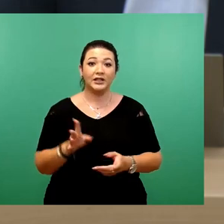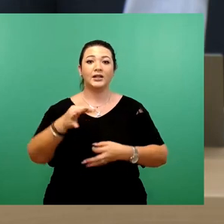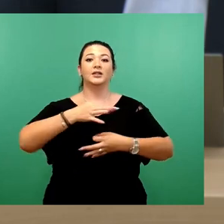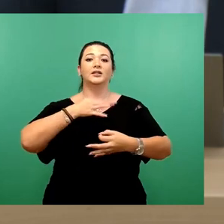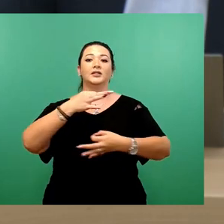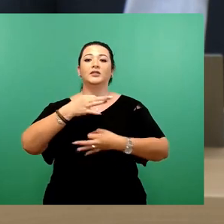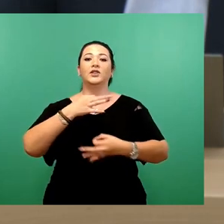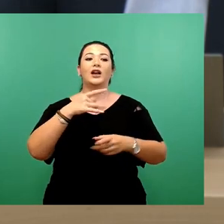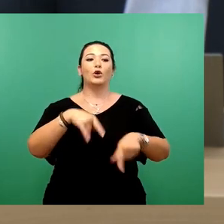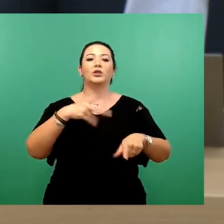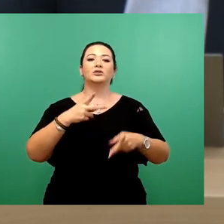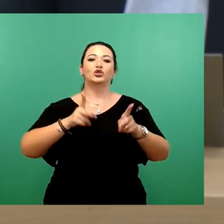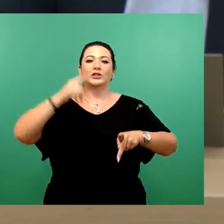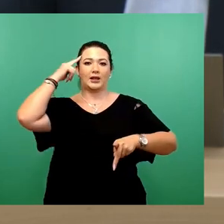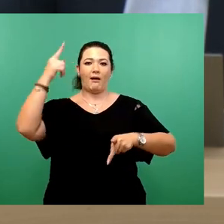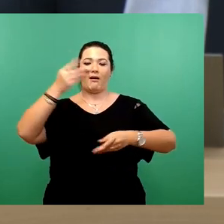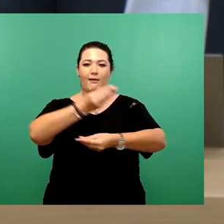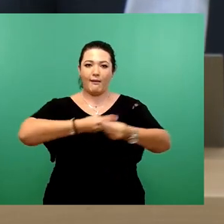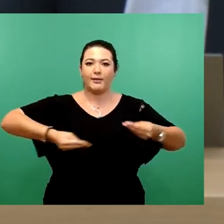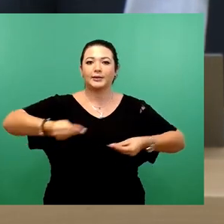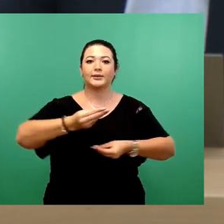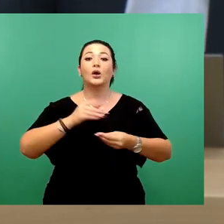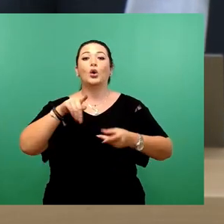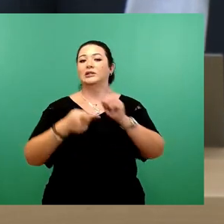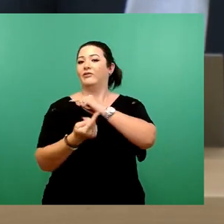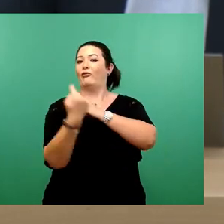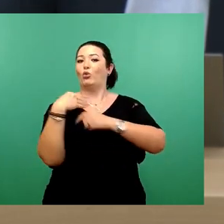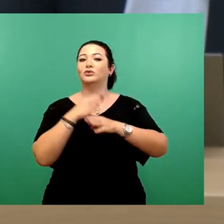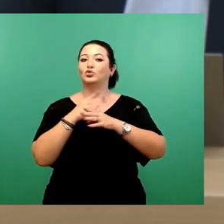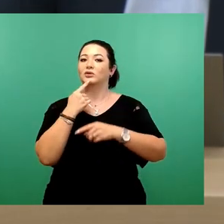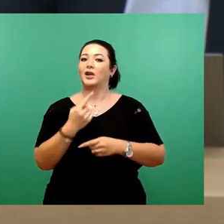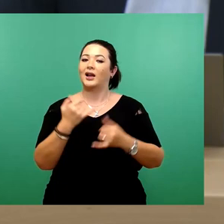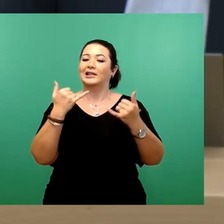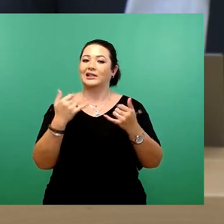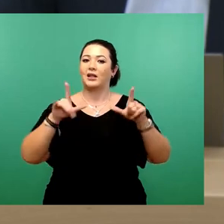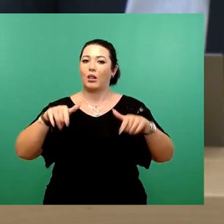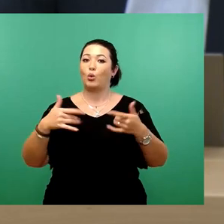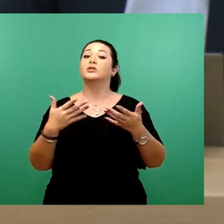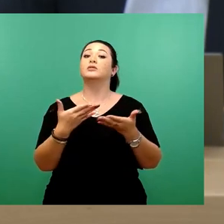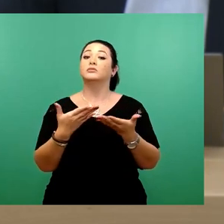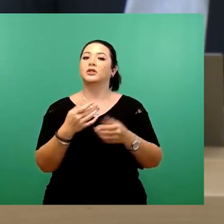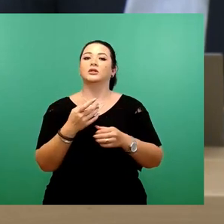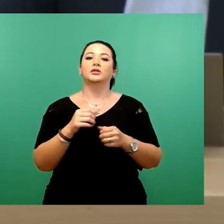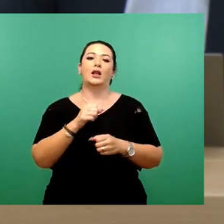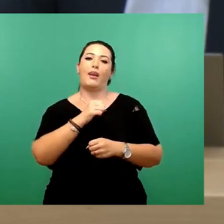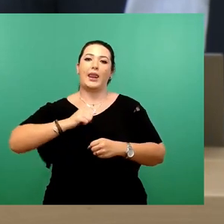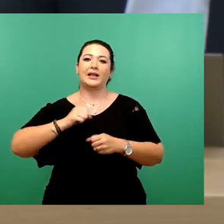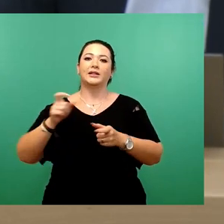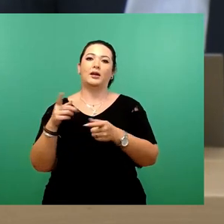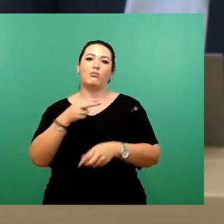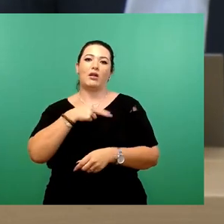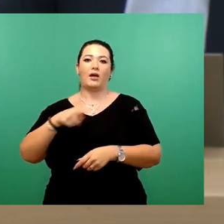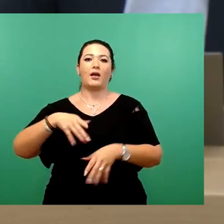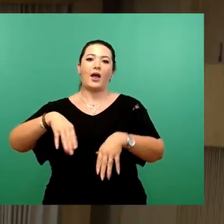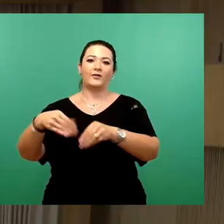Stadtrates und wie ich es eingangs gesagt habe, wir starten mit Fraktion Die Linke. Herr Kießling, bitte, Sie